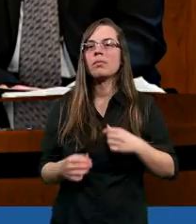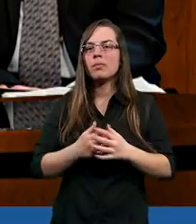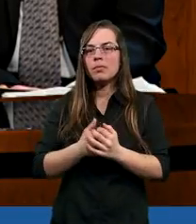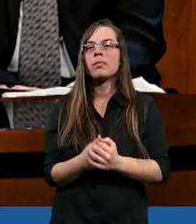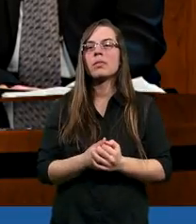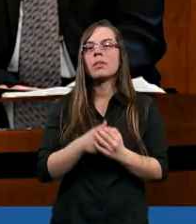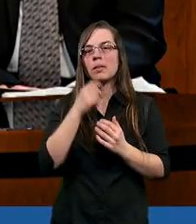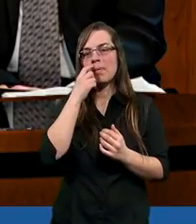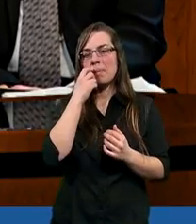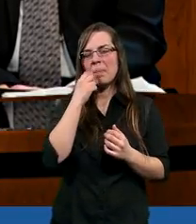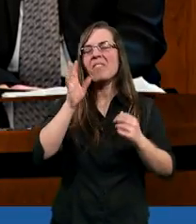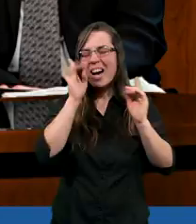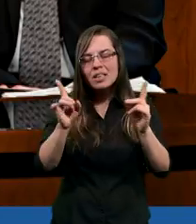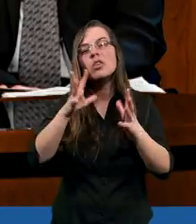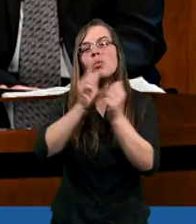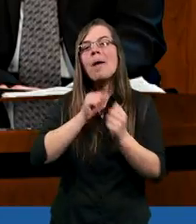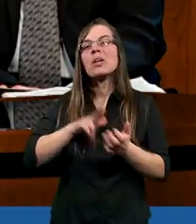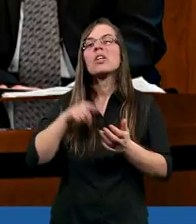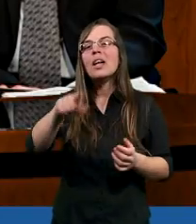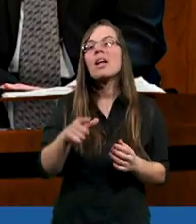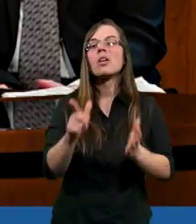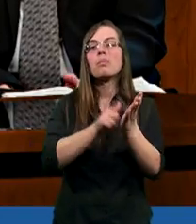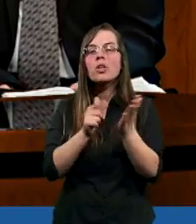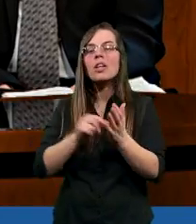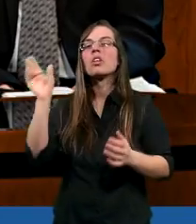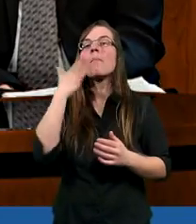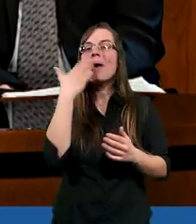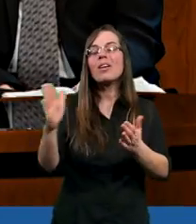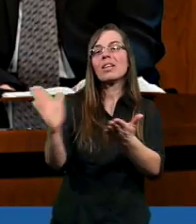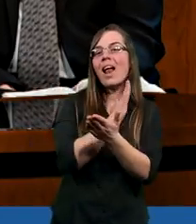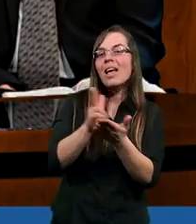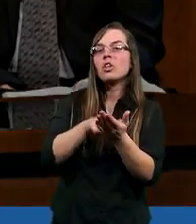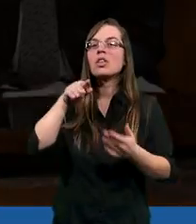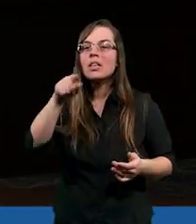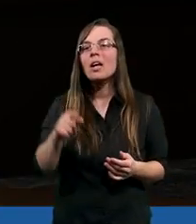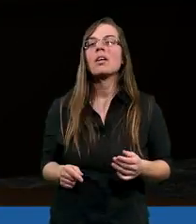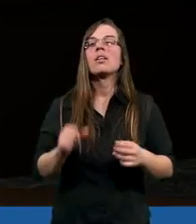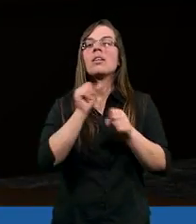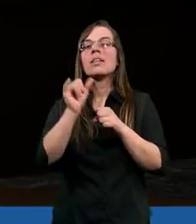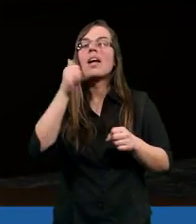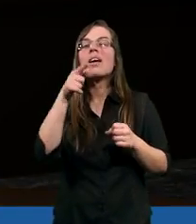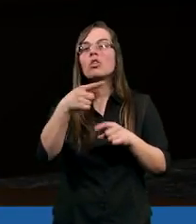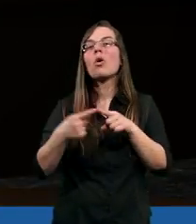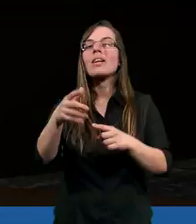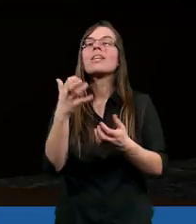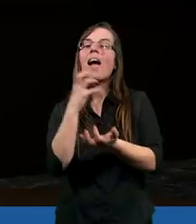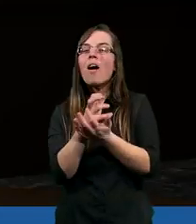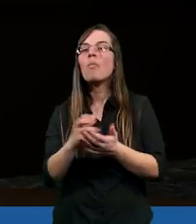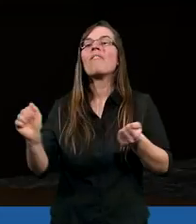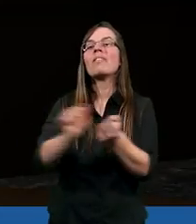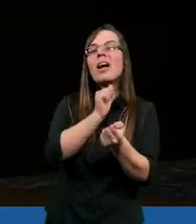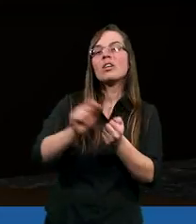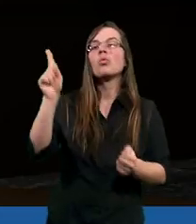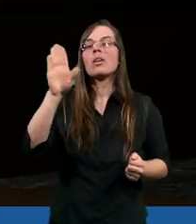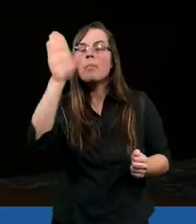No to ja się faktycznie łapię na tym często, że jeżeli mi na czymś bardzo zależy, to jestem trochę jak ten Jakub, który walczył z